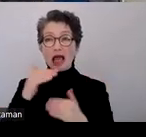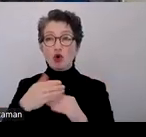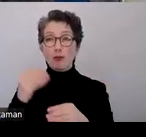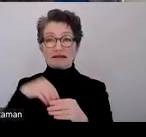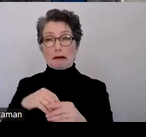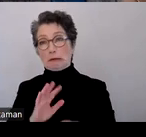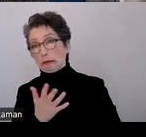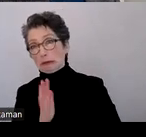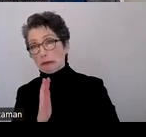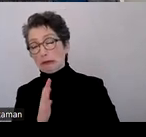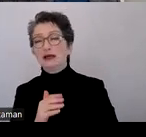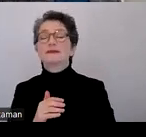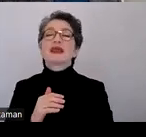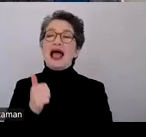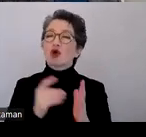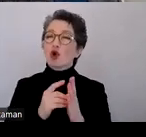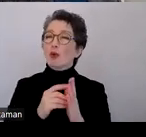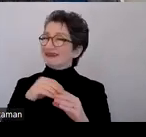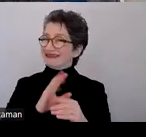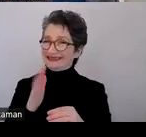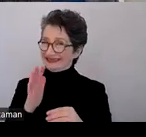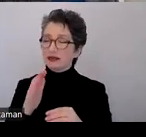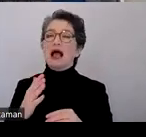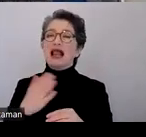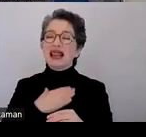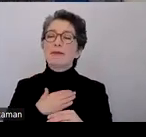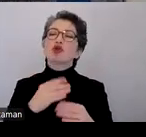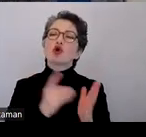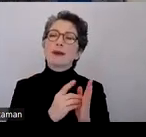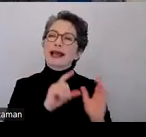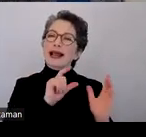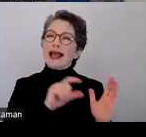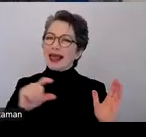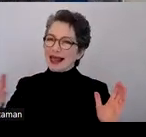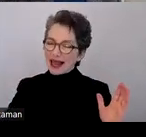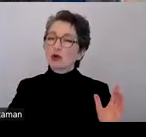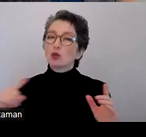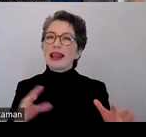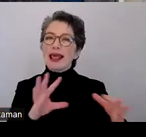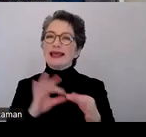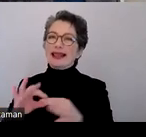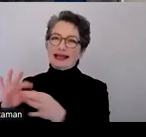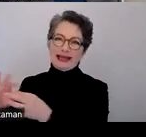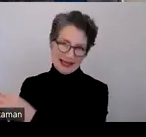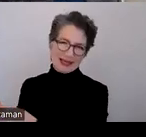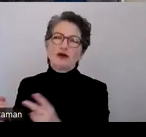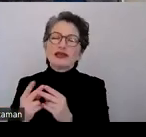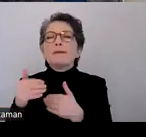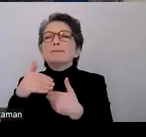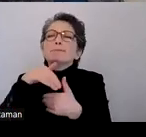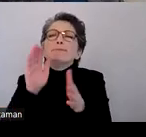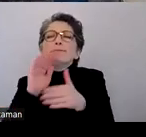würden, sondern die ich auf mehrere kleine Dokumente verteilen möchte und miteinander verlinken möchte. Also eine kleine Website sozusagen.